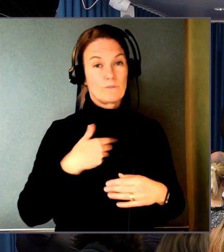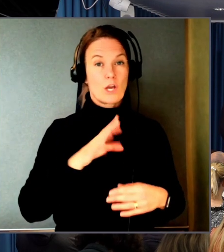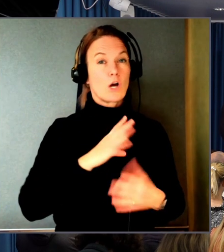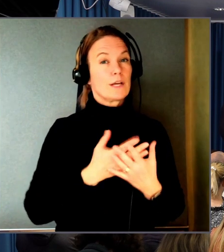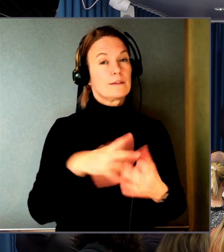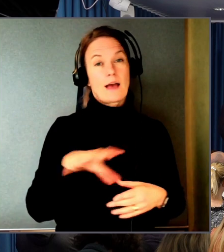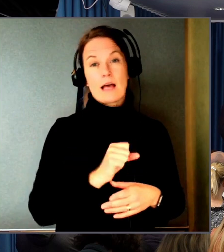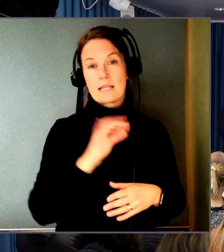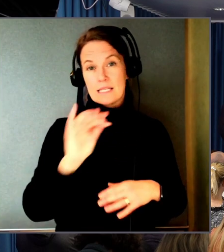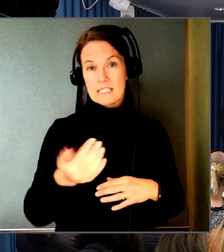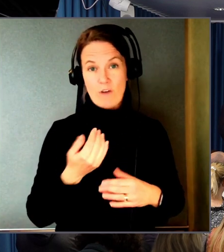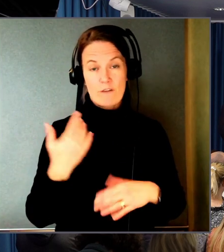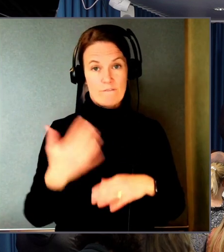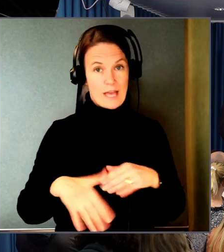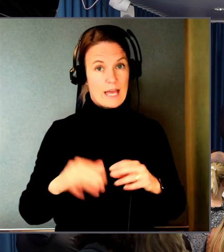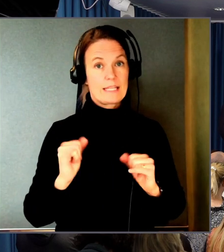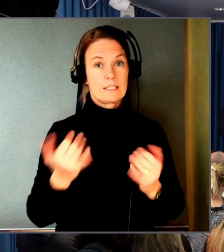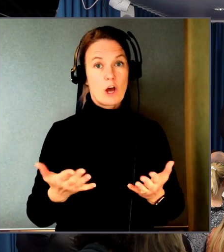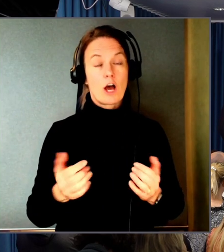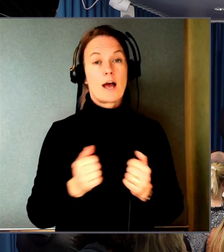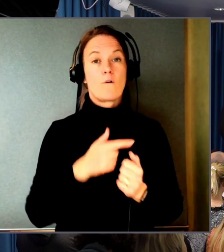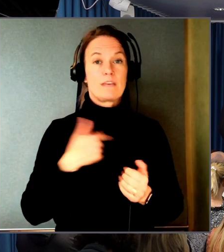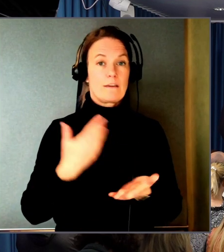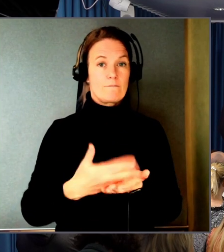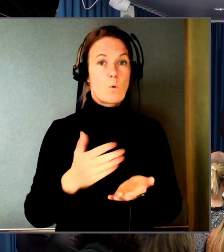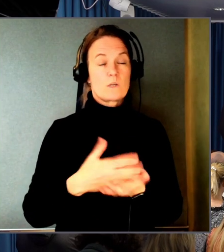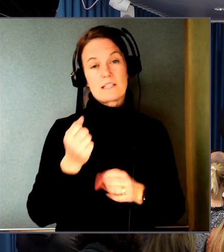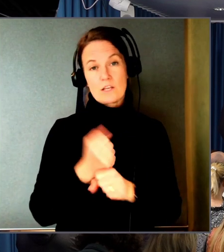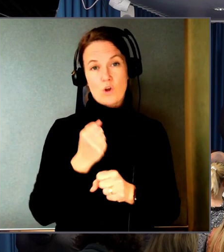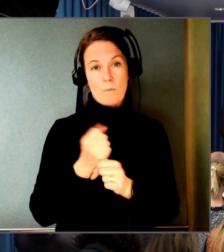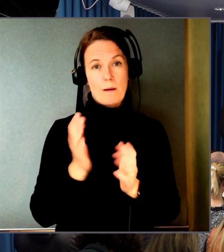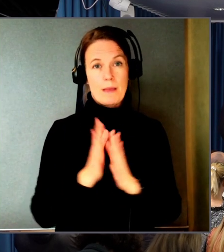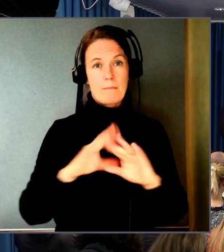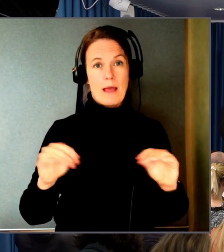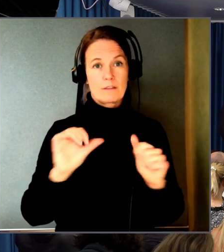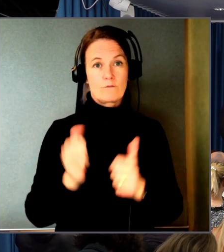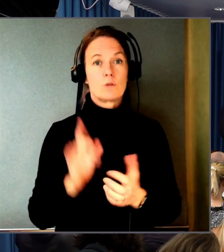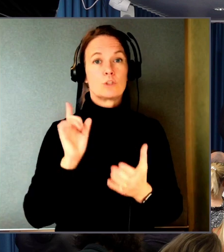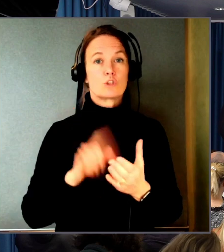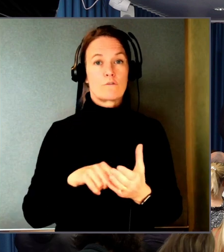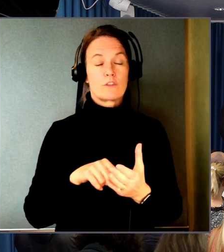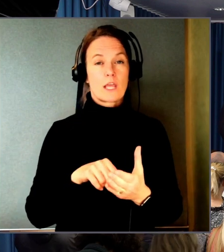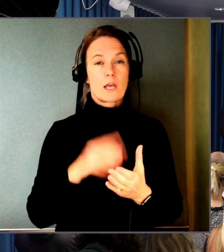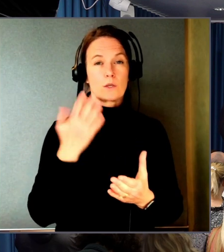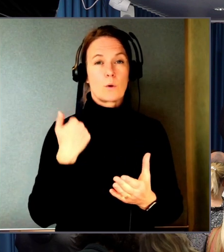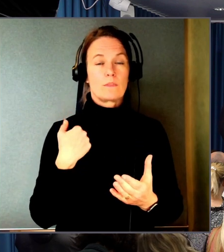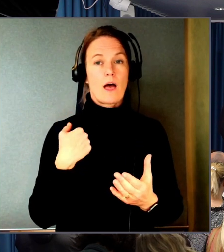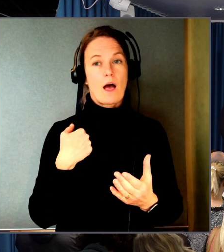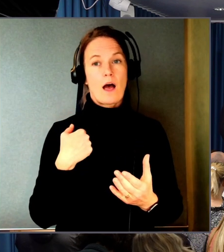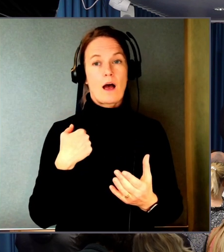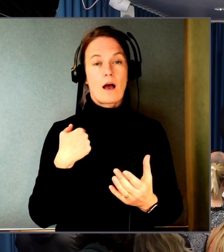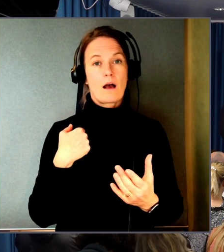liksom svar framför oss just idag. Och vi kommer ju fortsätta att jobba med plattformen för att försöka möta de